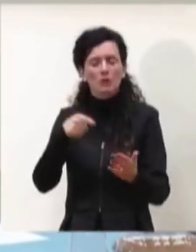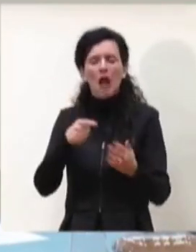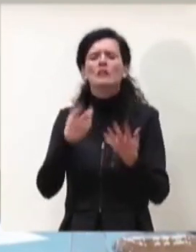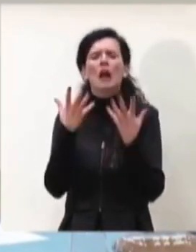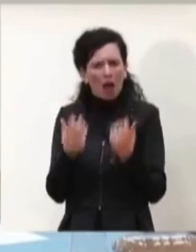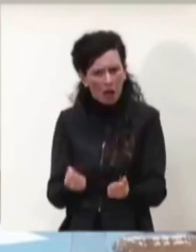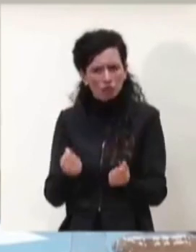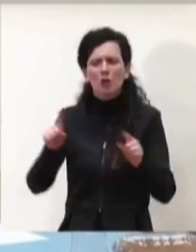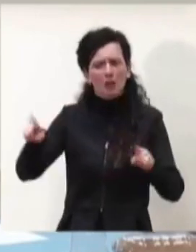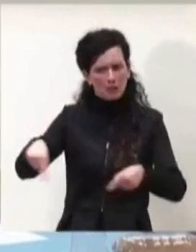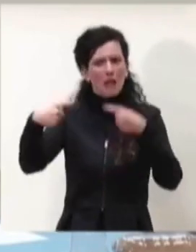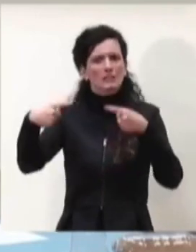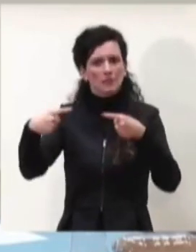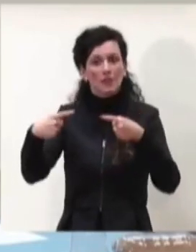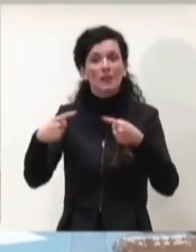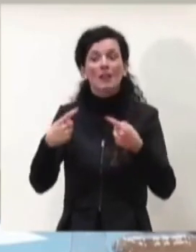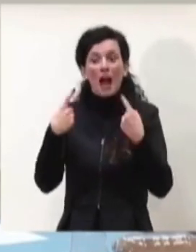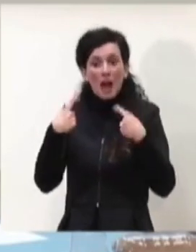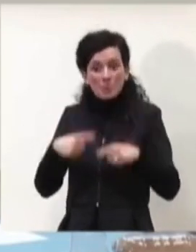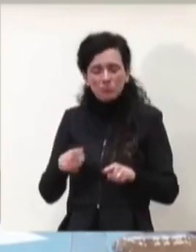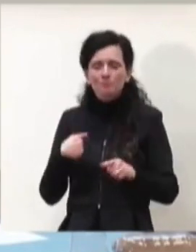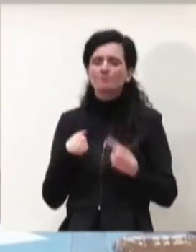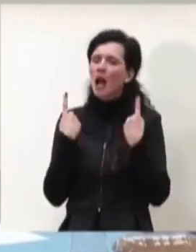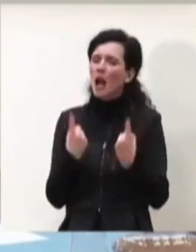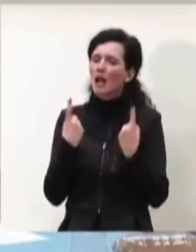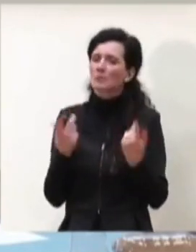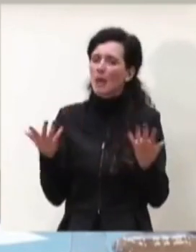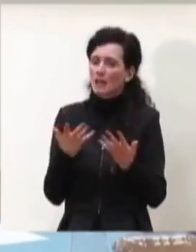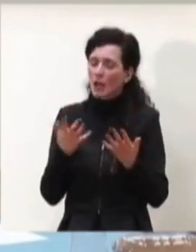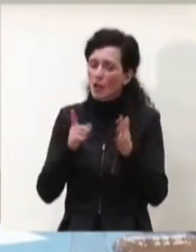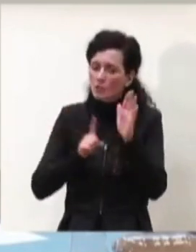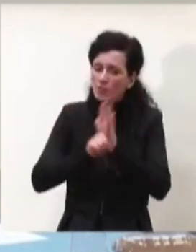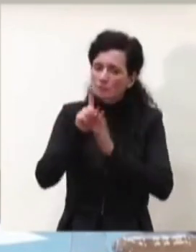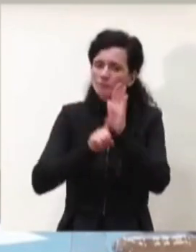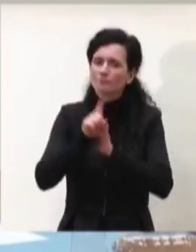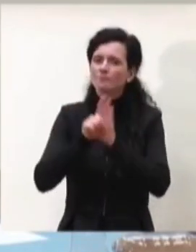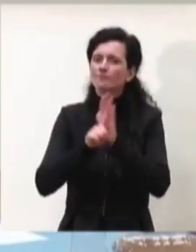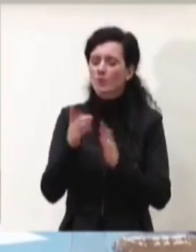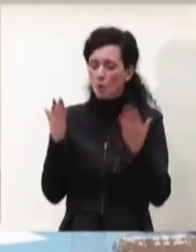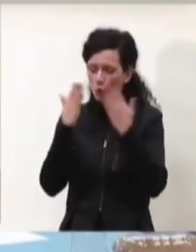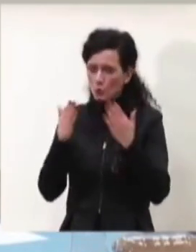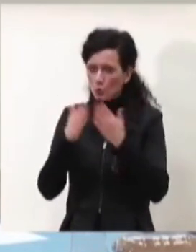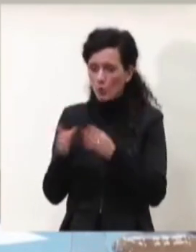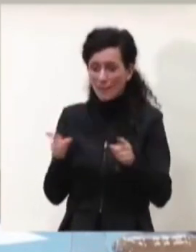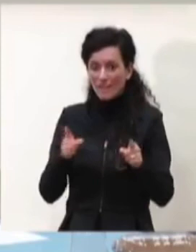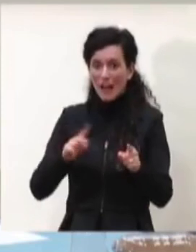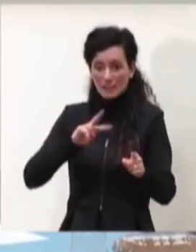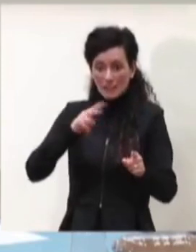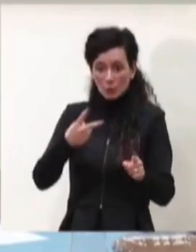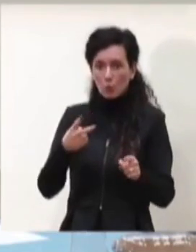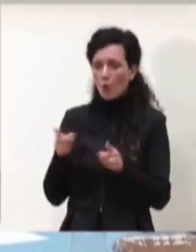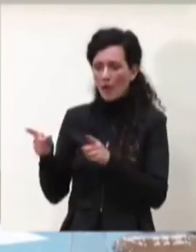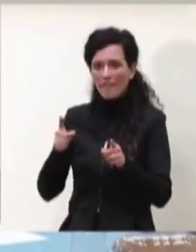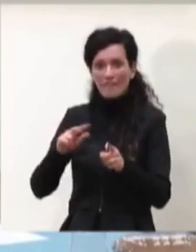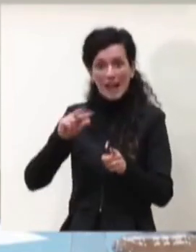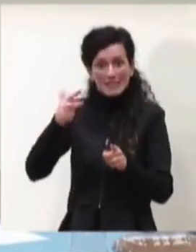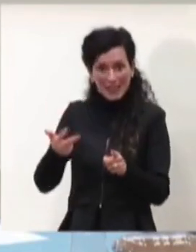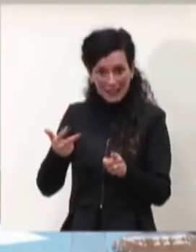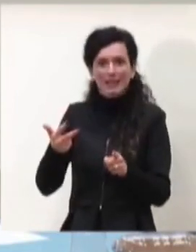adesso aspettiamo i risultati degli studi di Fase 2 e 3 che verranno condotti